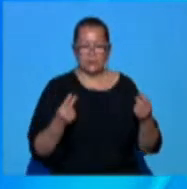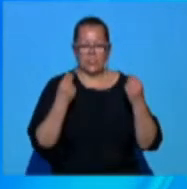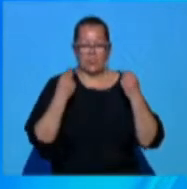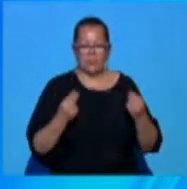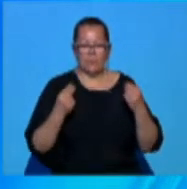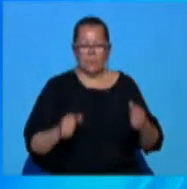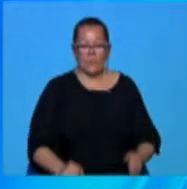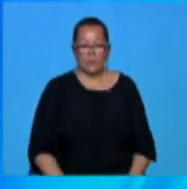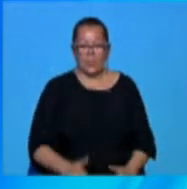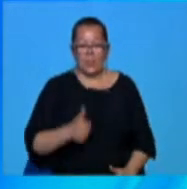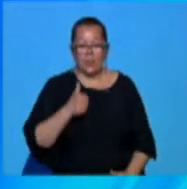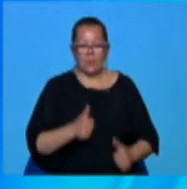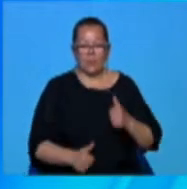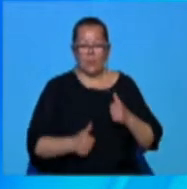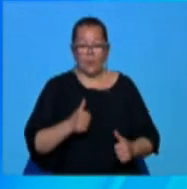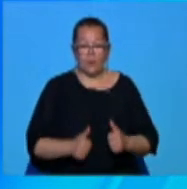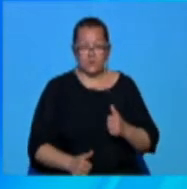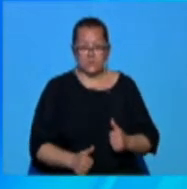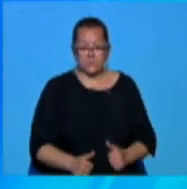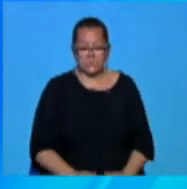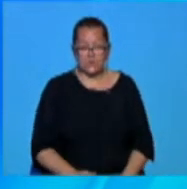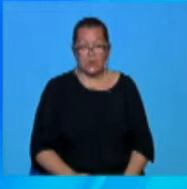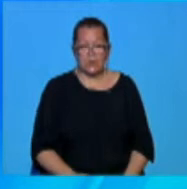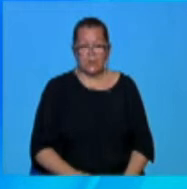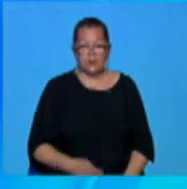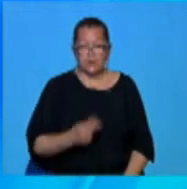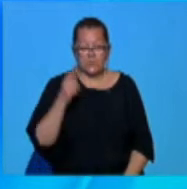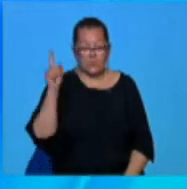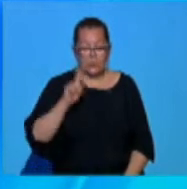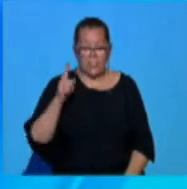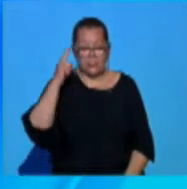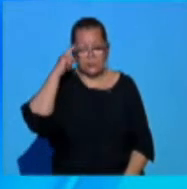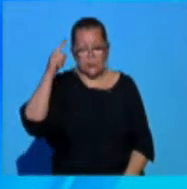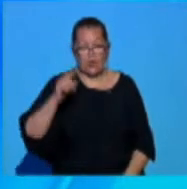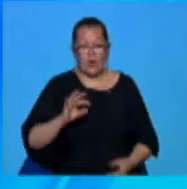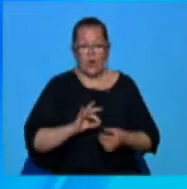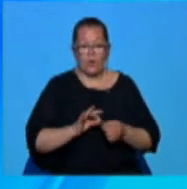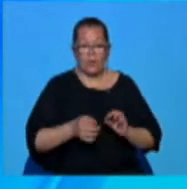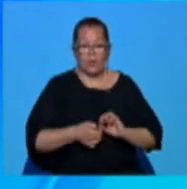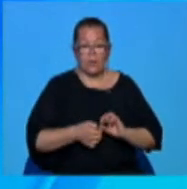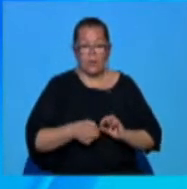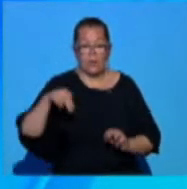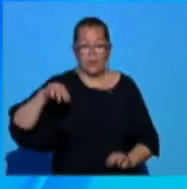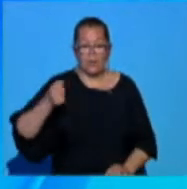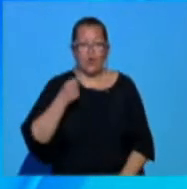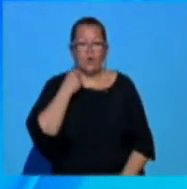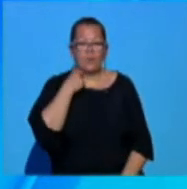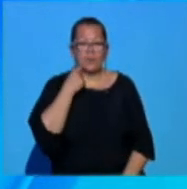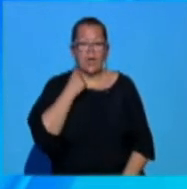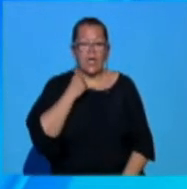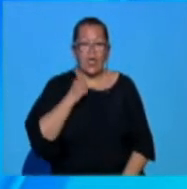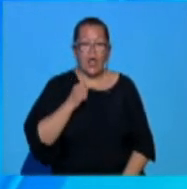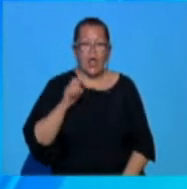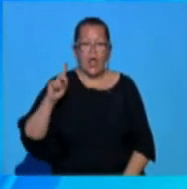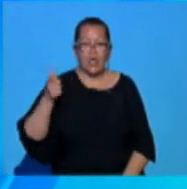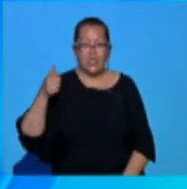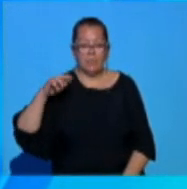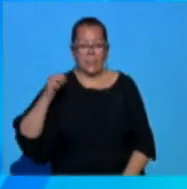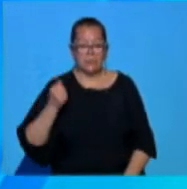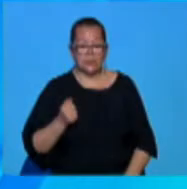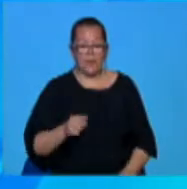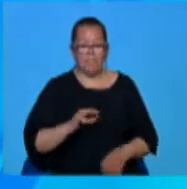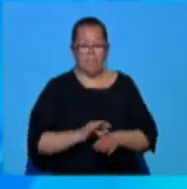impresionante, mai ales în cadrul unor concursuri mai puțin obișnuite sau cunoscute, precum olimpiadele de neogreacă, de animator sau de pedagogie,